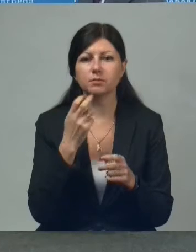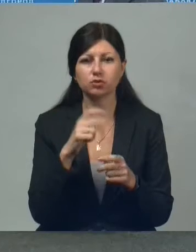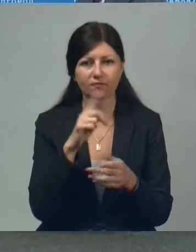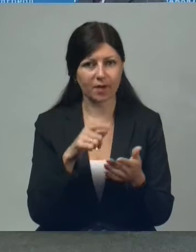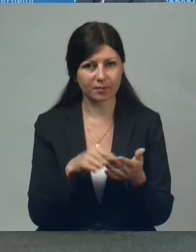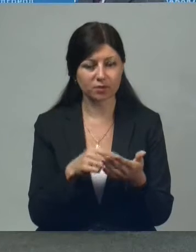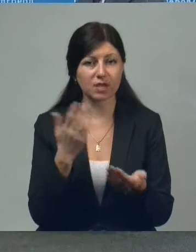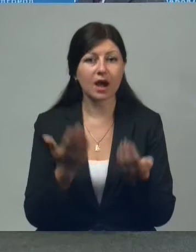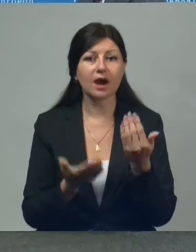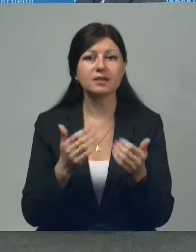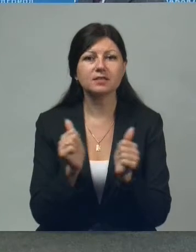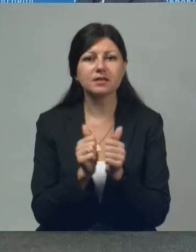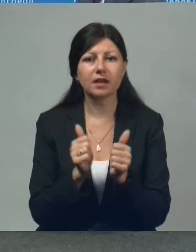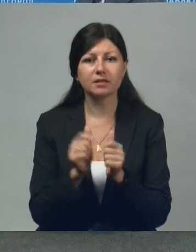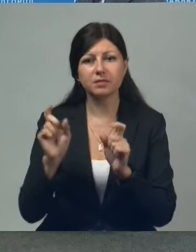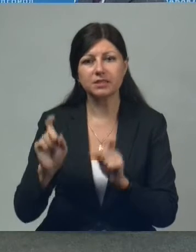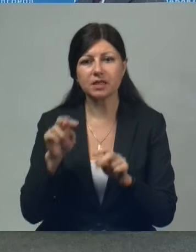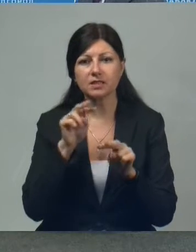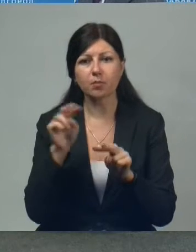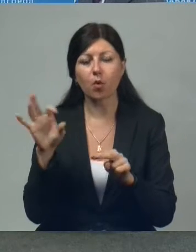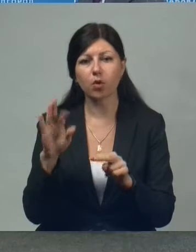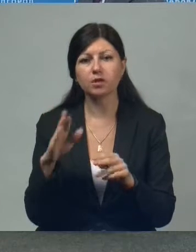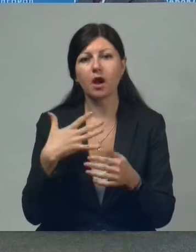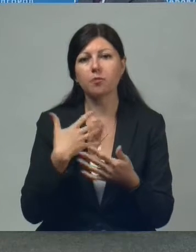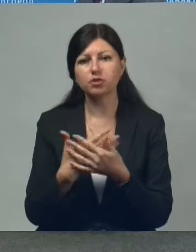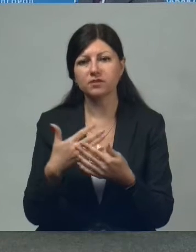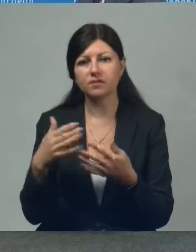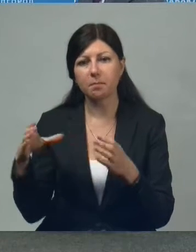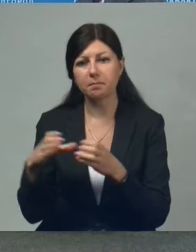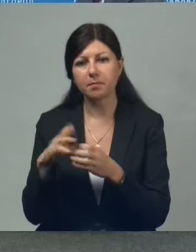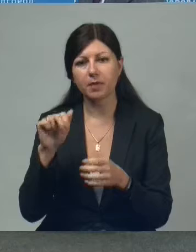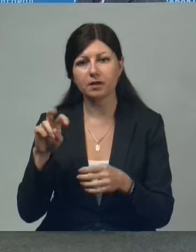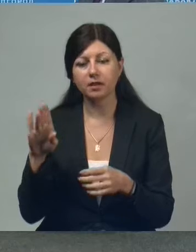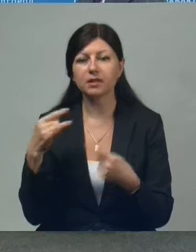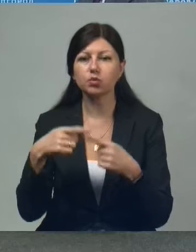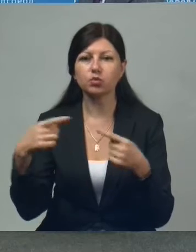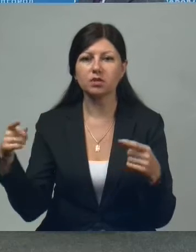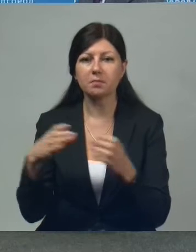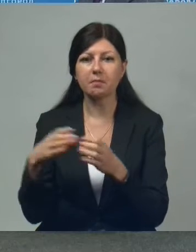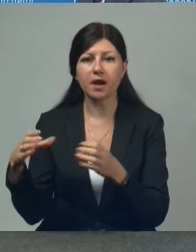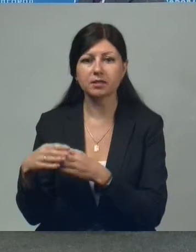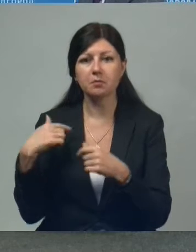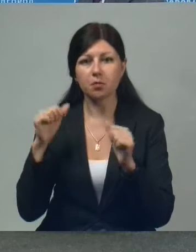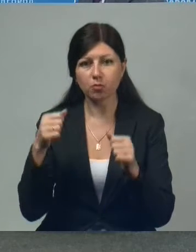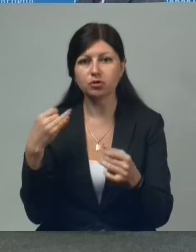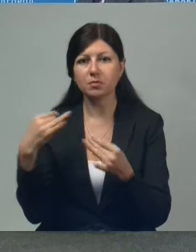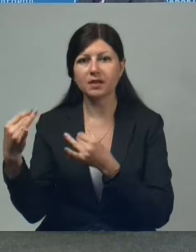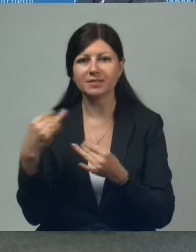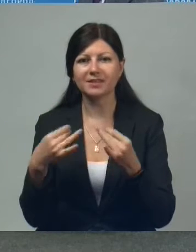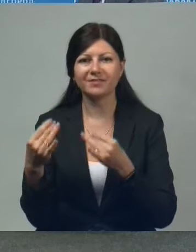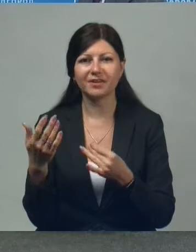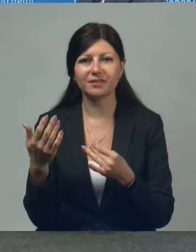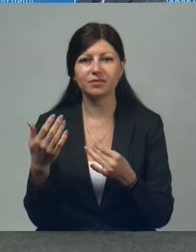вопрос. А если рядом сидят наблюдатели от общественной палаты и представители других партий, мы можем разговаривать?